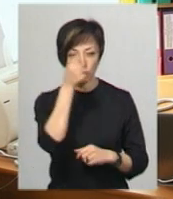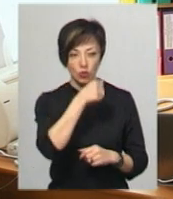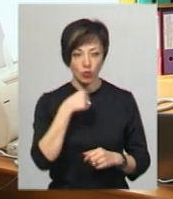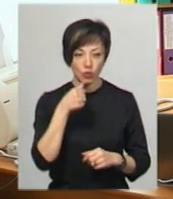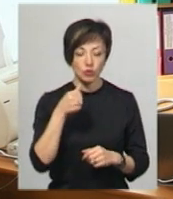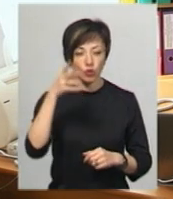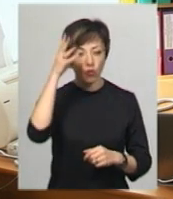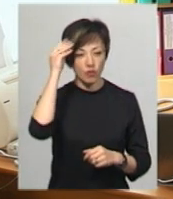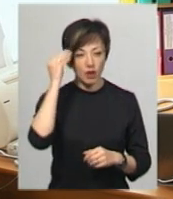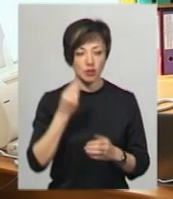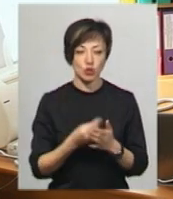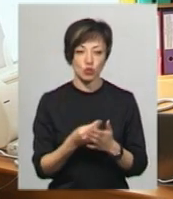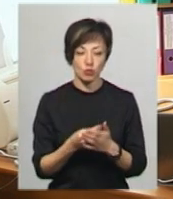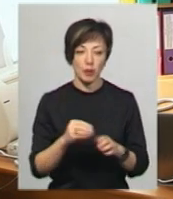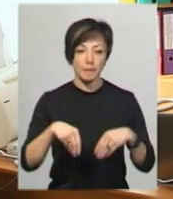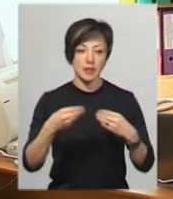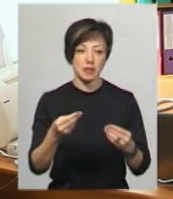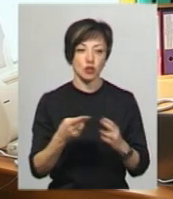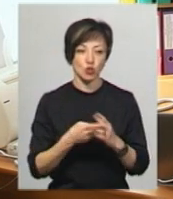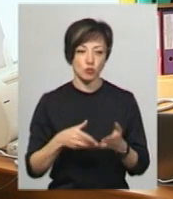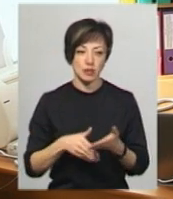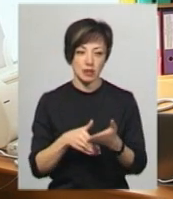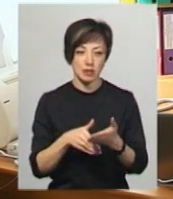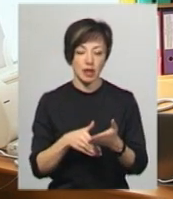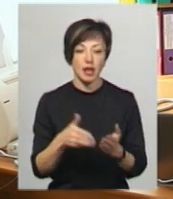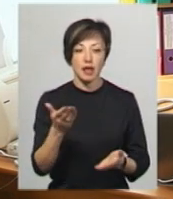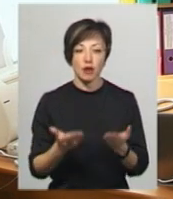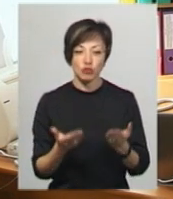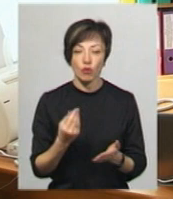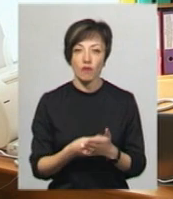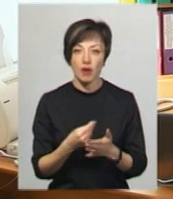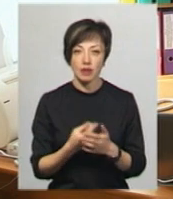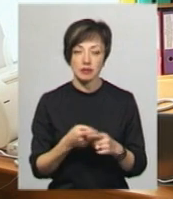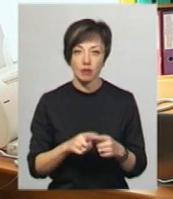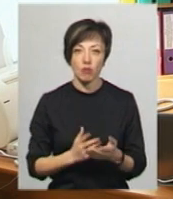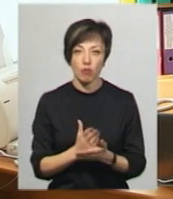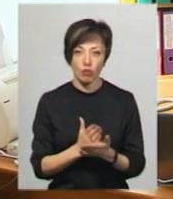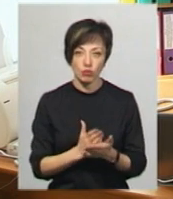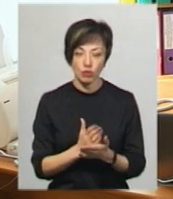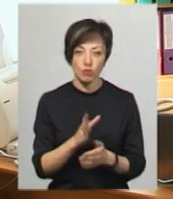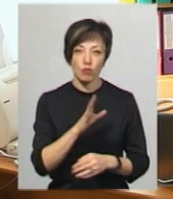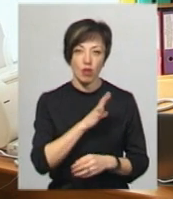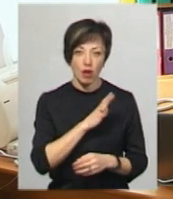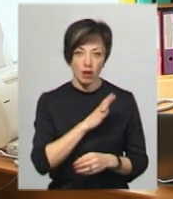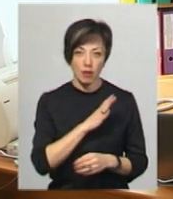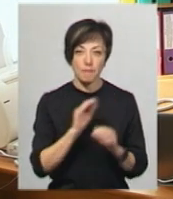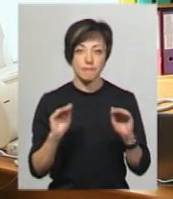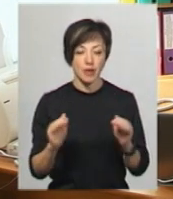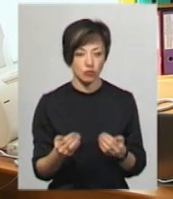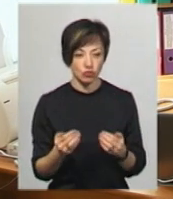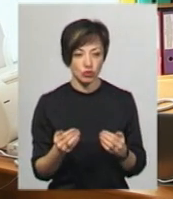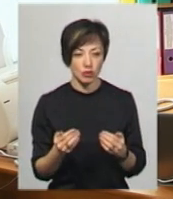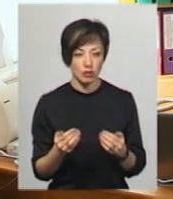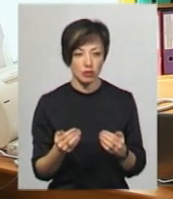за рахуванням суми призначеної субсидії. Тобто, якщо вартість цієї послуги, певної послуги була менша